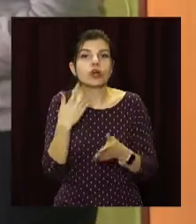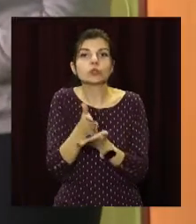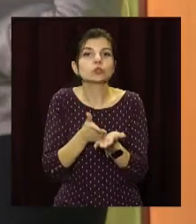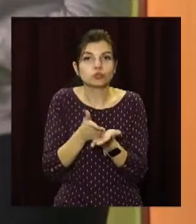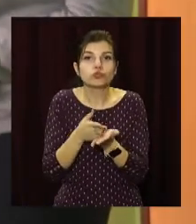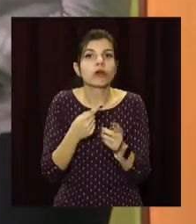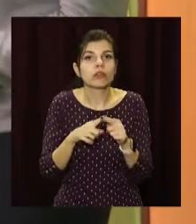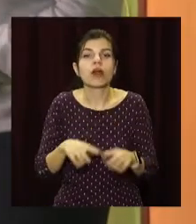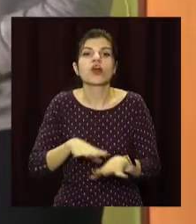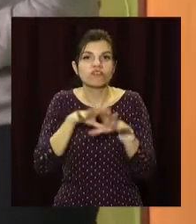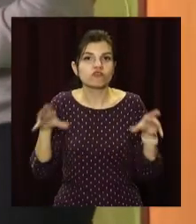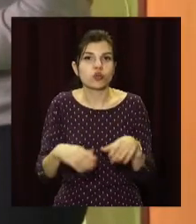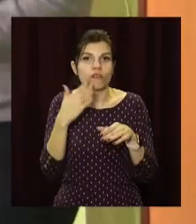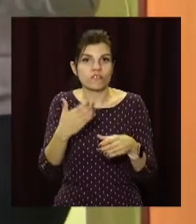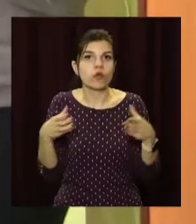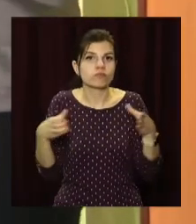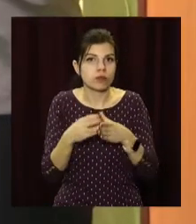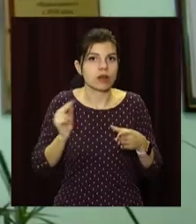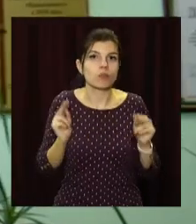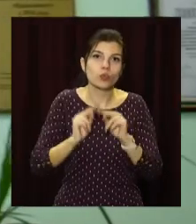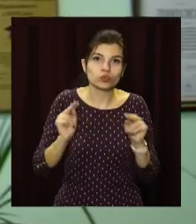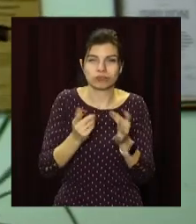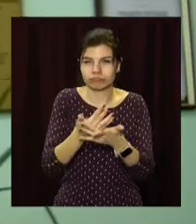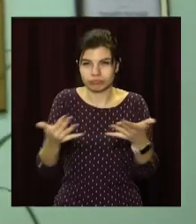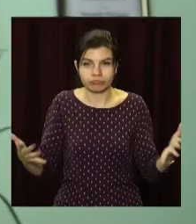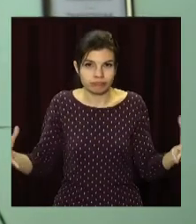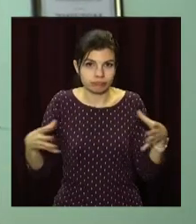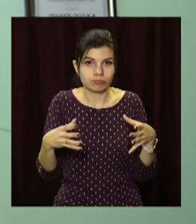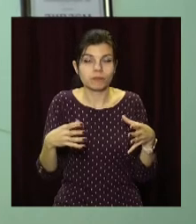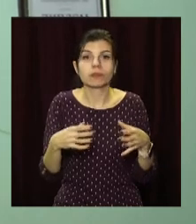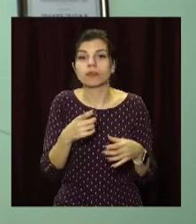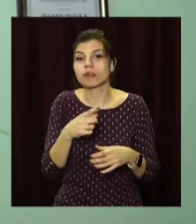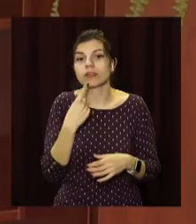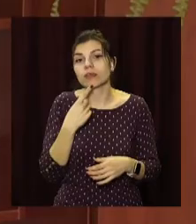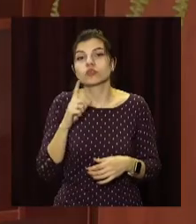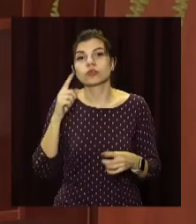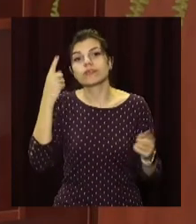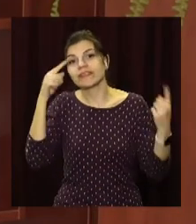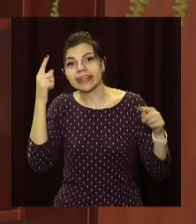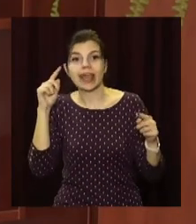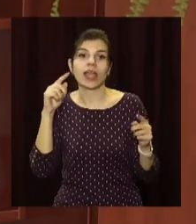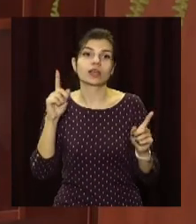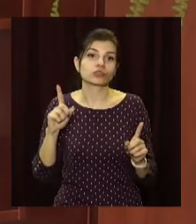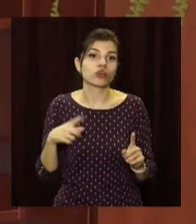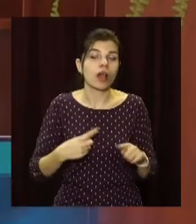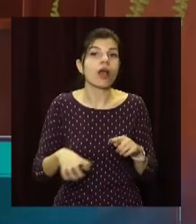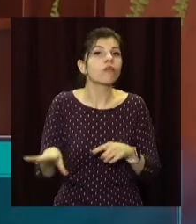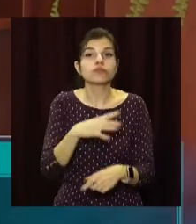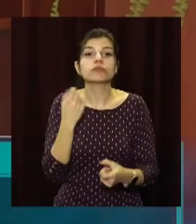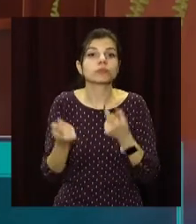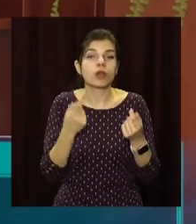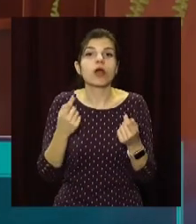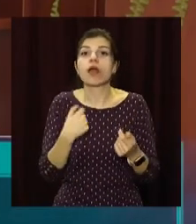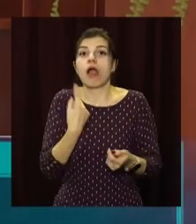в цьому – всього її освітянського колективу. Натхнення і політ цих фантазій, ідей, воно народжується у нас